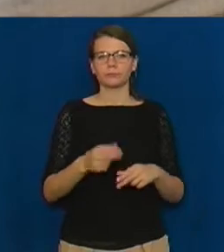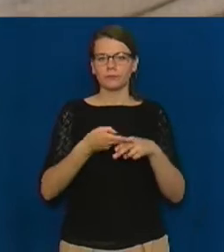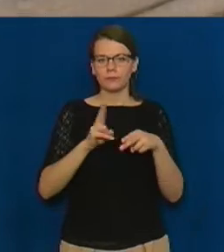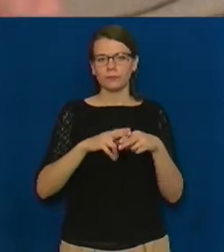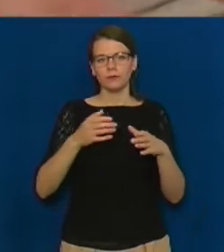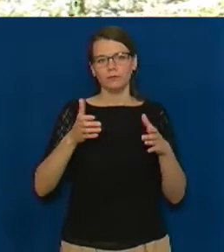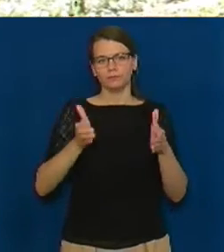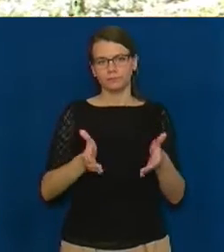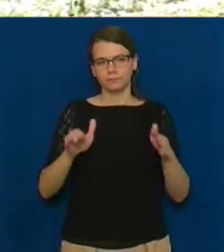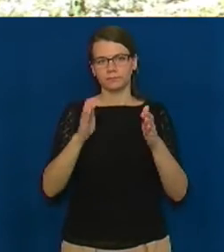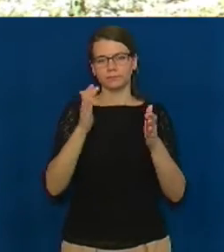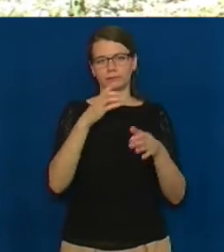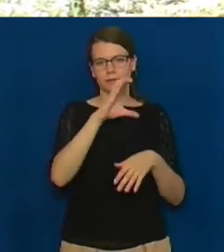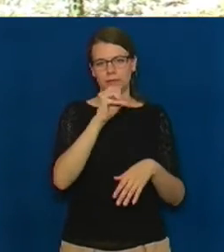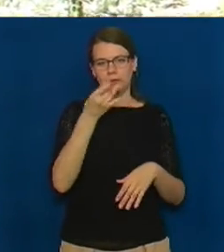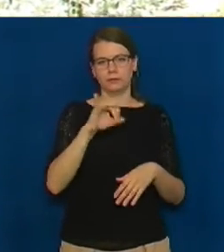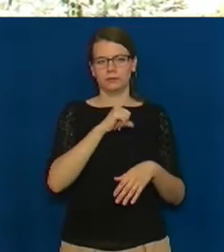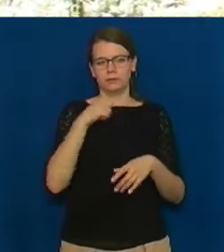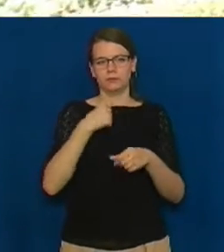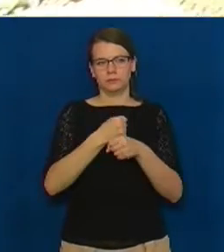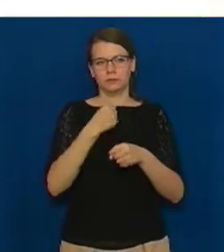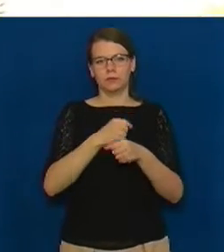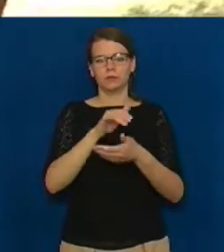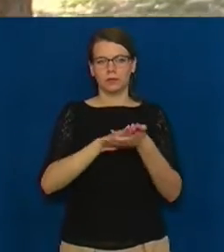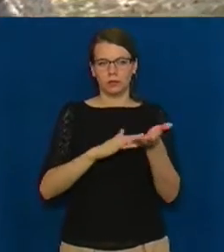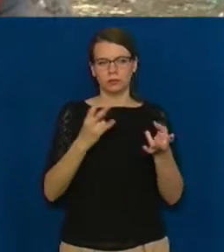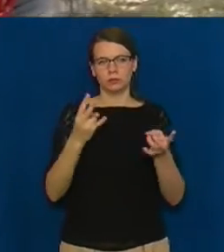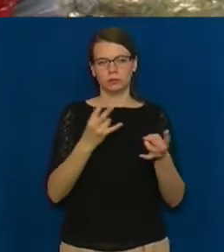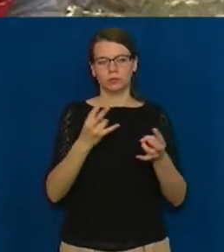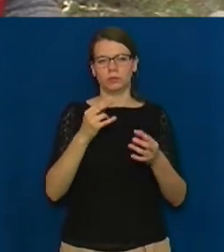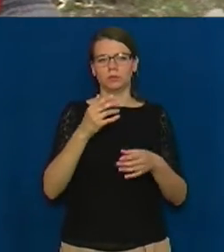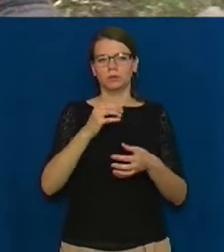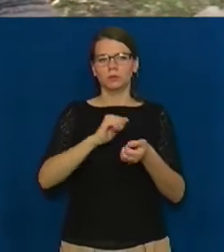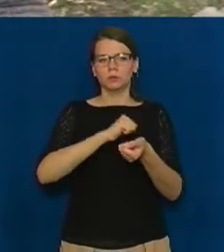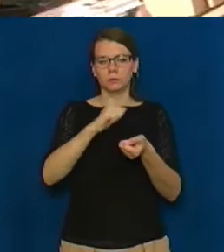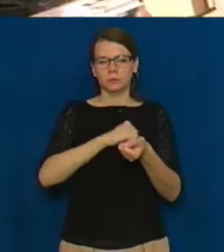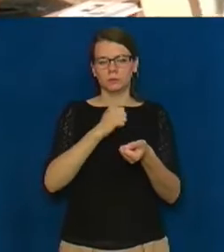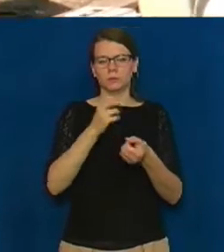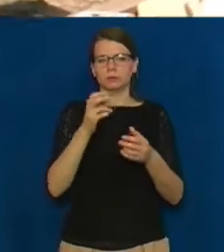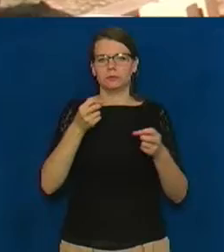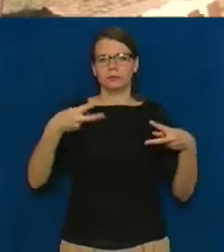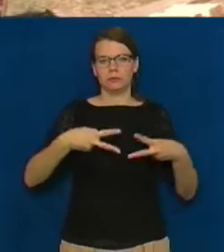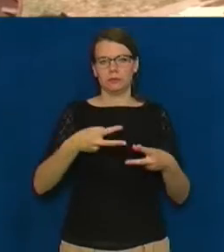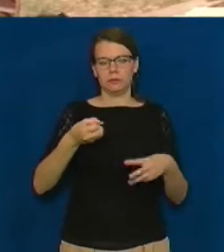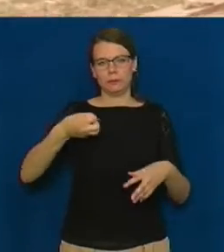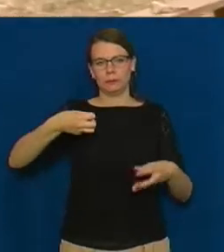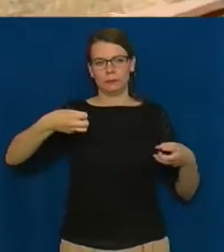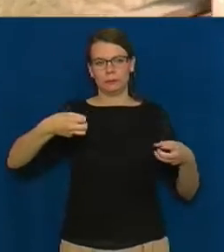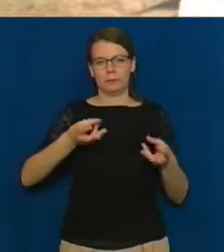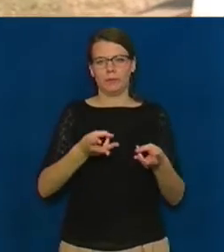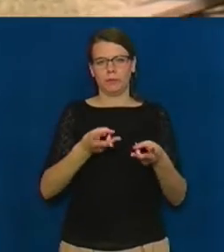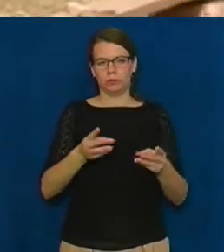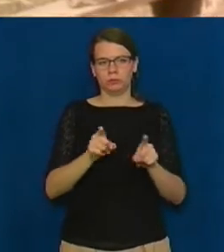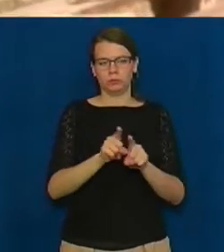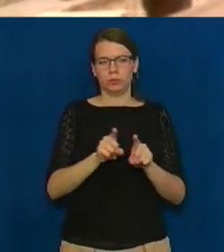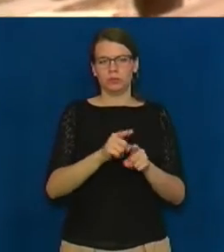Сергія Радька. Далі добре просушені вироби учні школи кладуть до горне для випікання. Оце от високший вироб. В сперлих